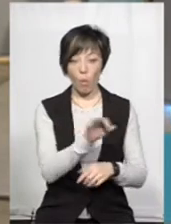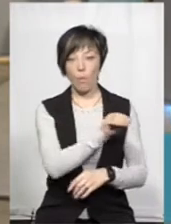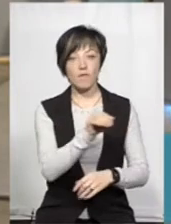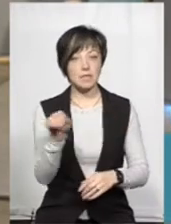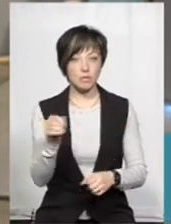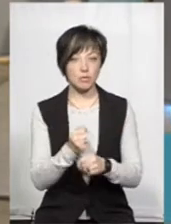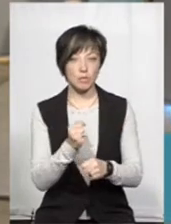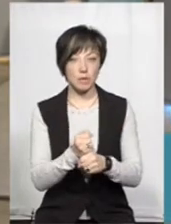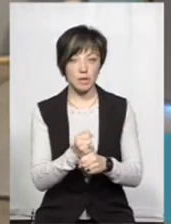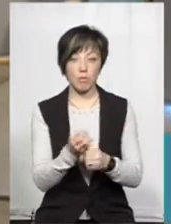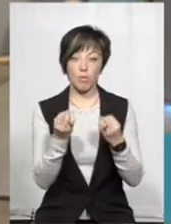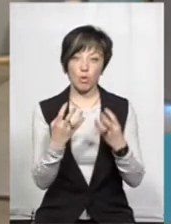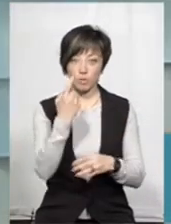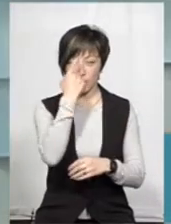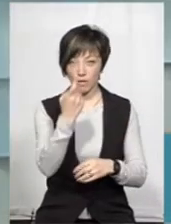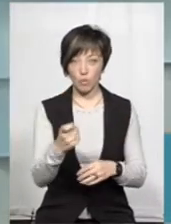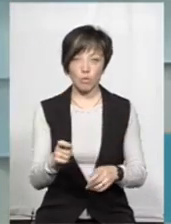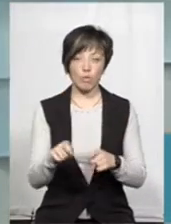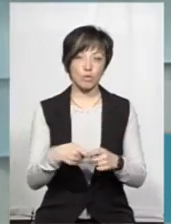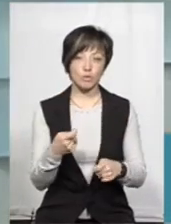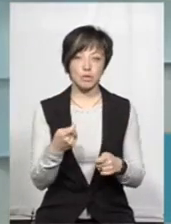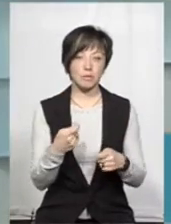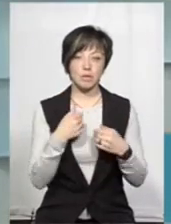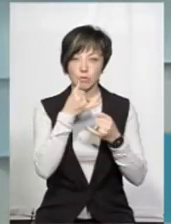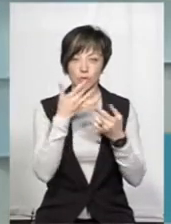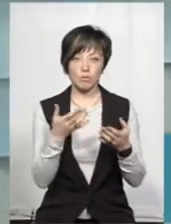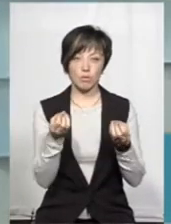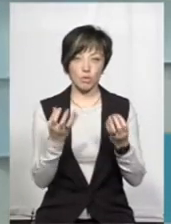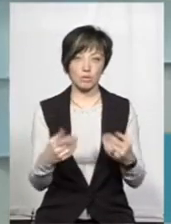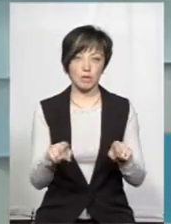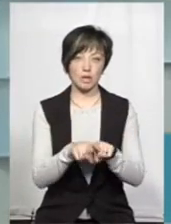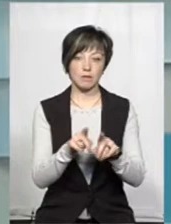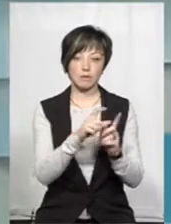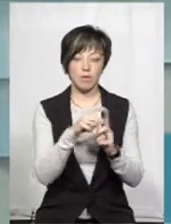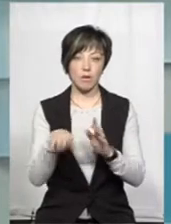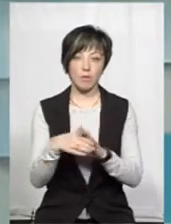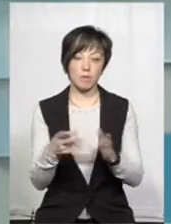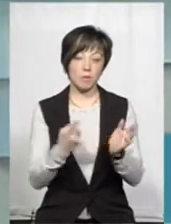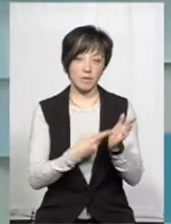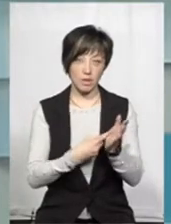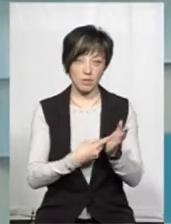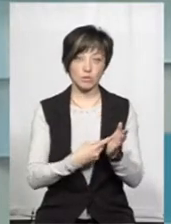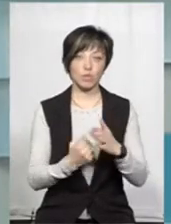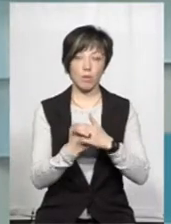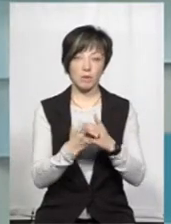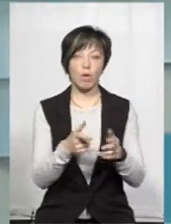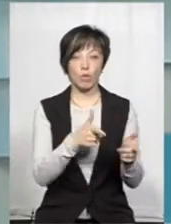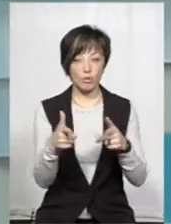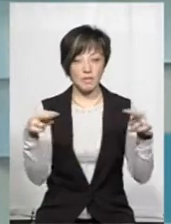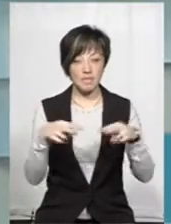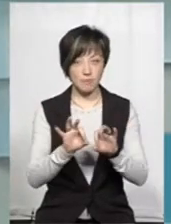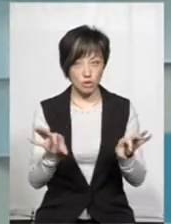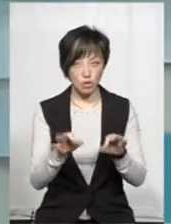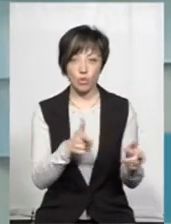офіційно? Ну, тому що просто повідомити про правопорушення, ну, ми не можемо просто так, на чиїхось словах, нам потрібно підтверджувати доказову базу. Чи готові ви